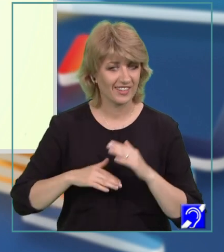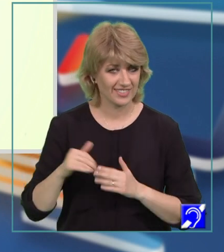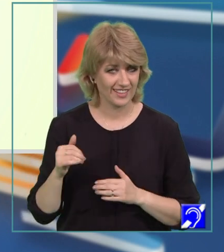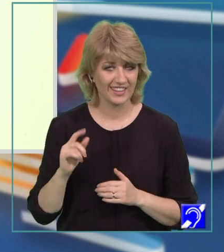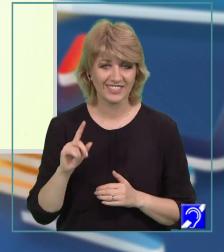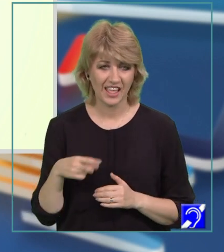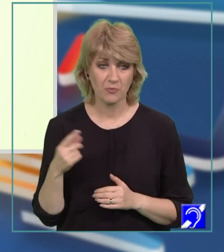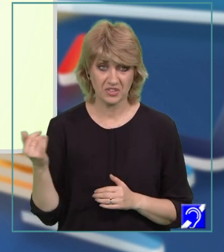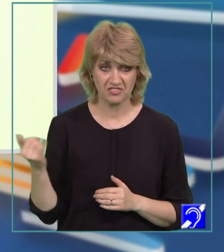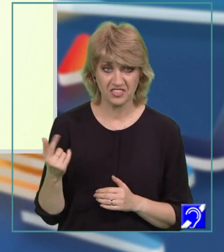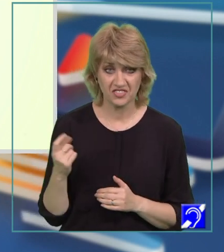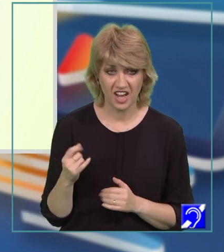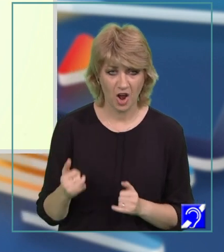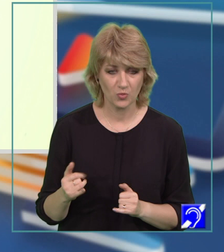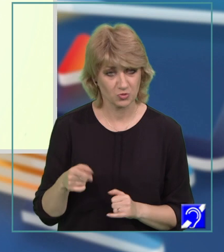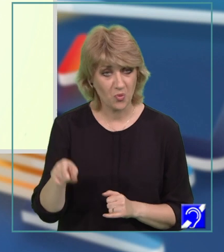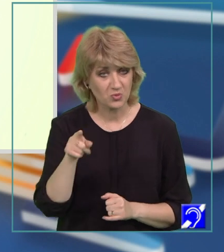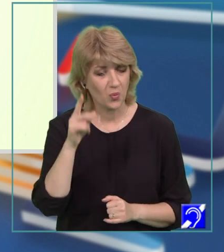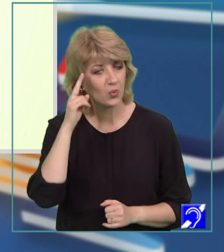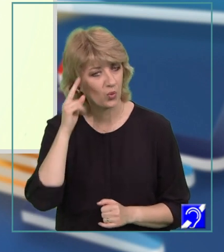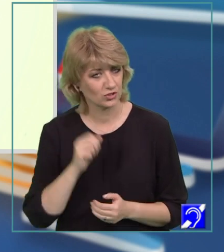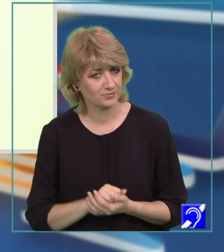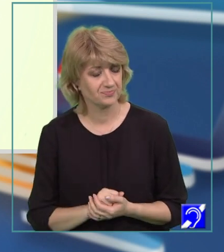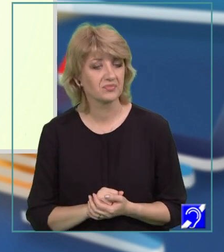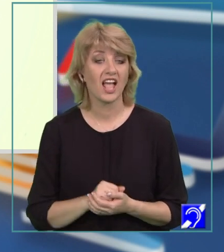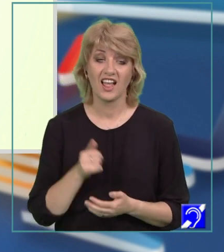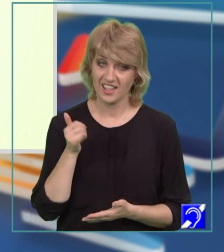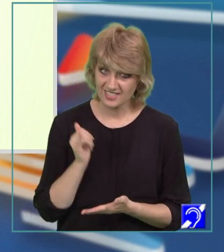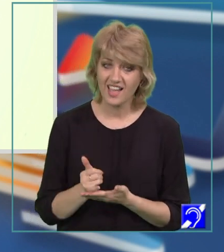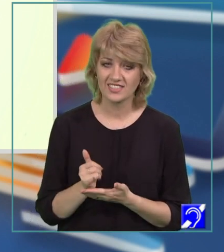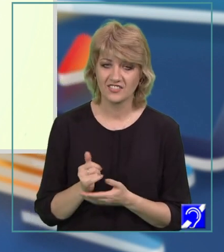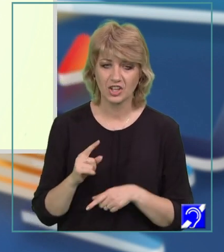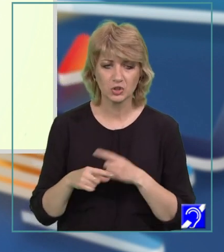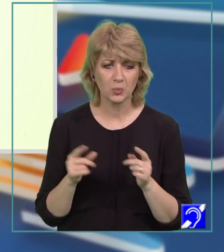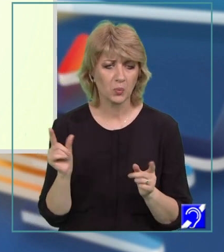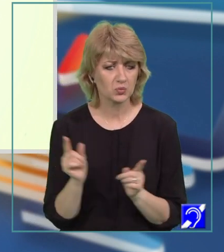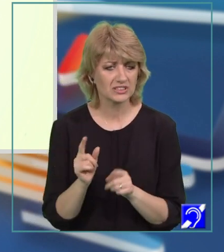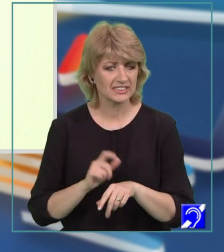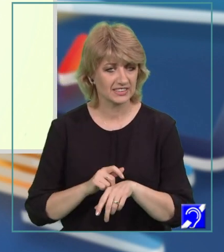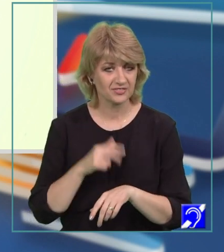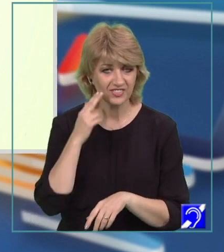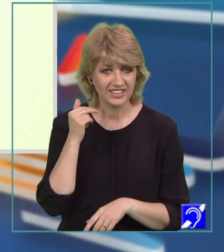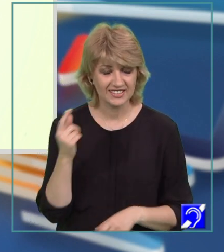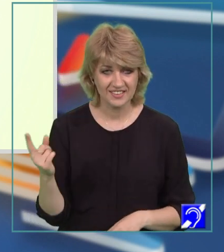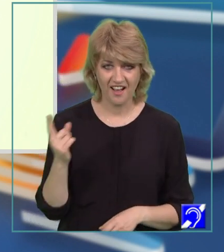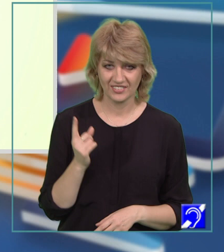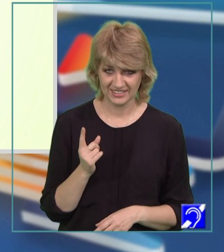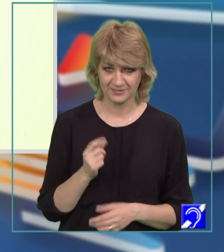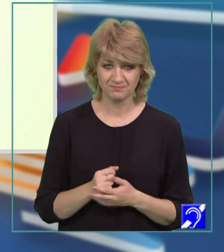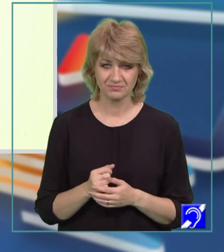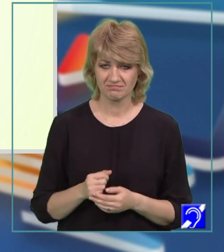trebuie să vie îndată și o să o cunoști. Și într-adevăr, după puțin timp, fetița aș făcua apariția,